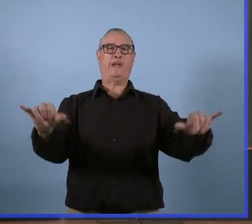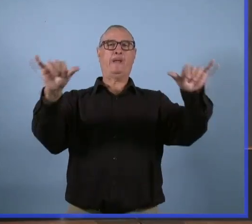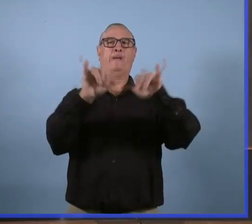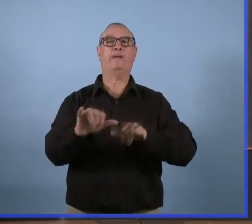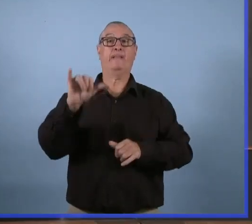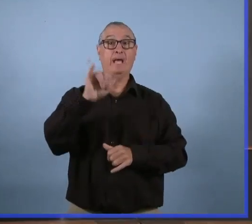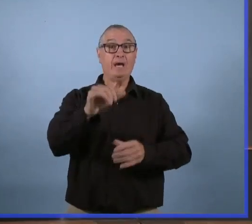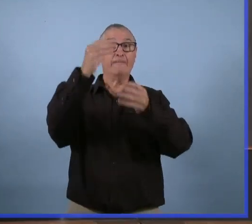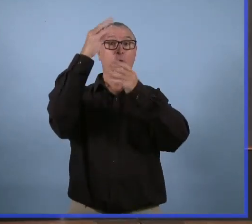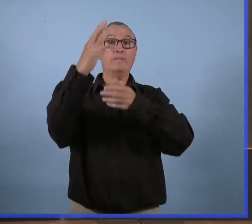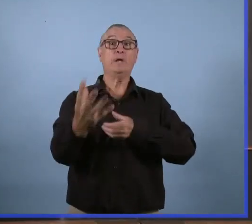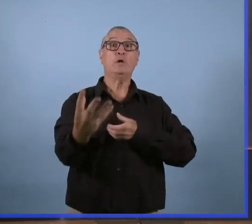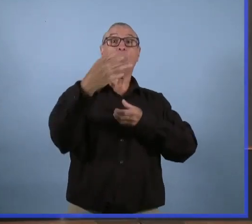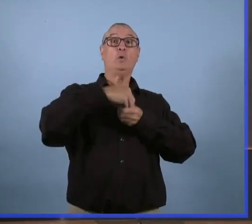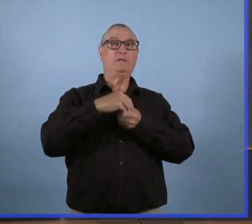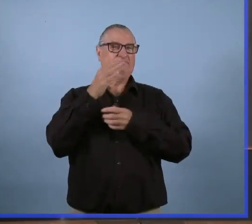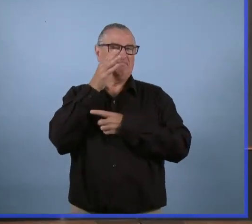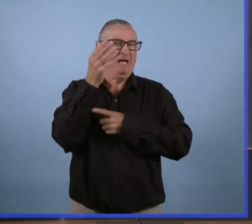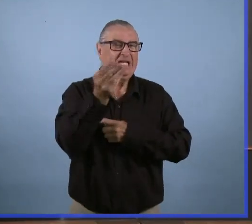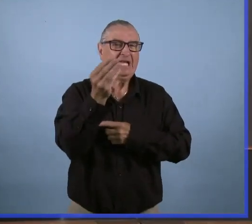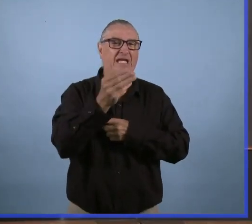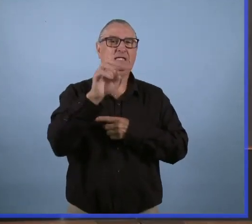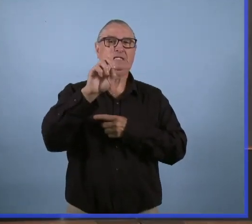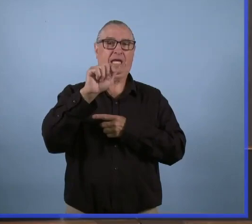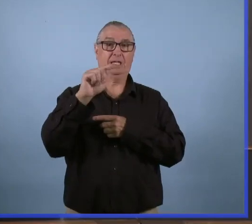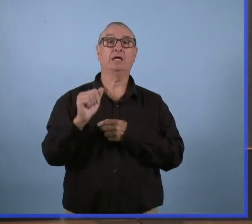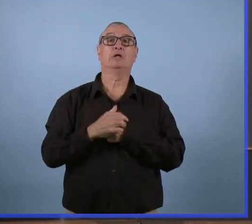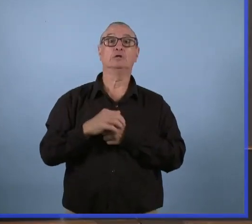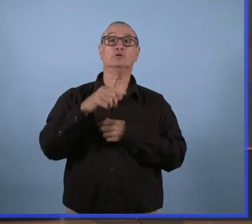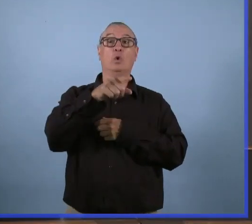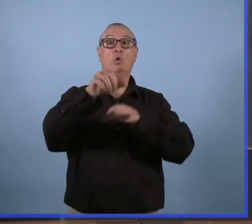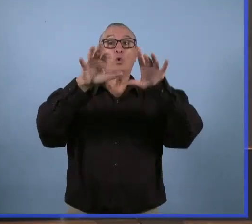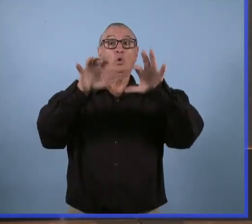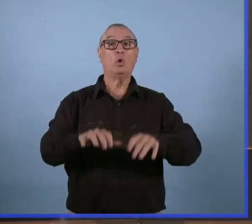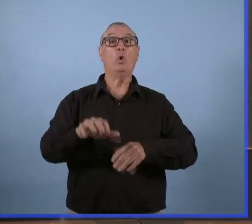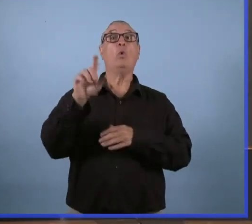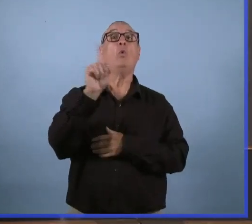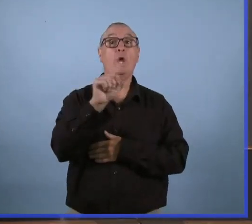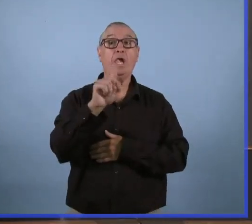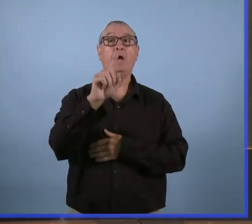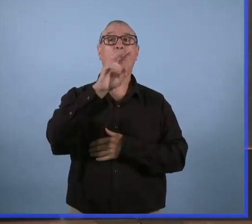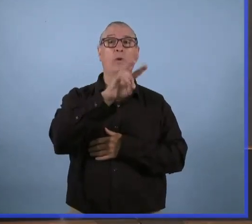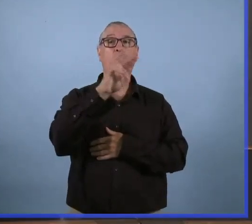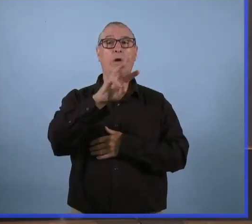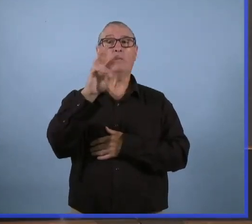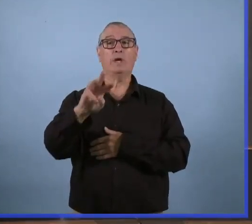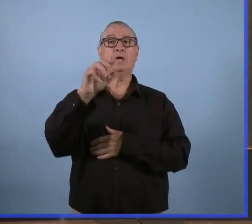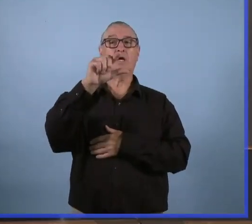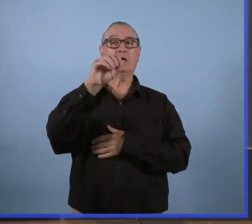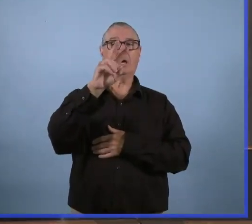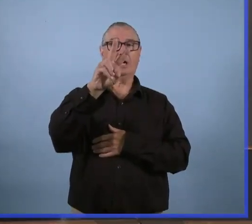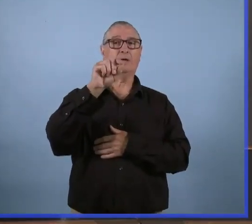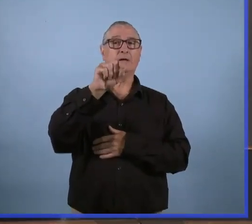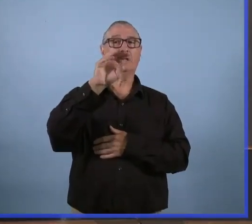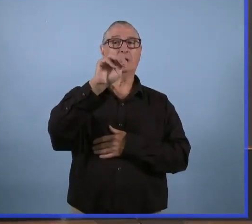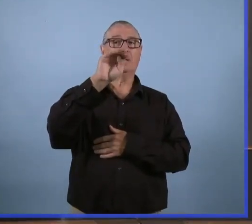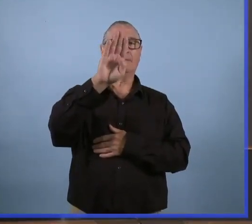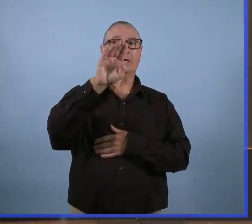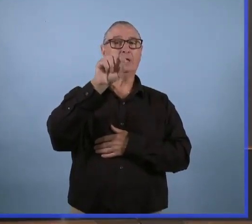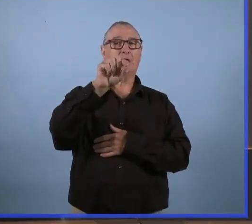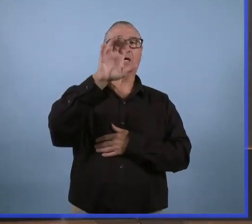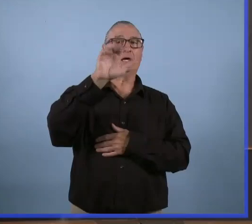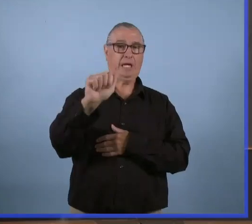.ca barobliche santé, baroblique santé publique, baroblique surveillance,